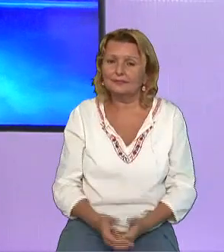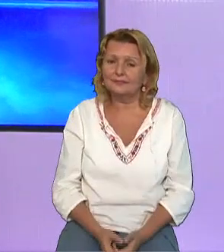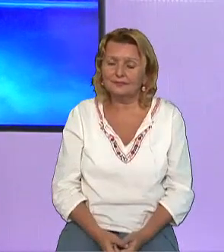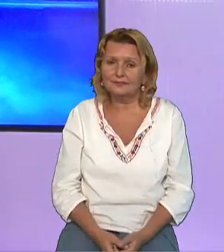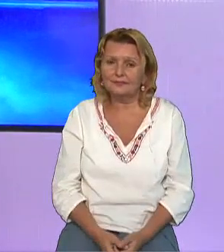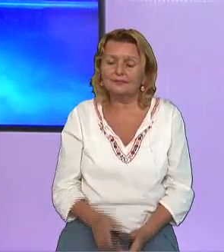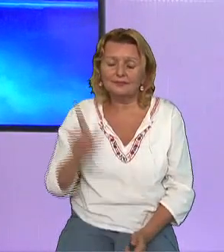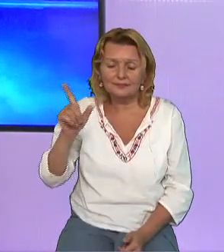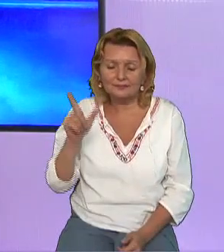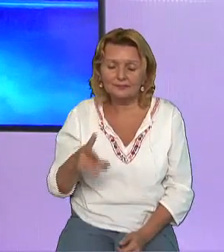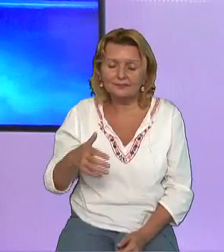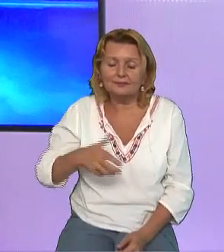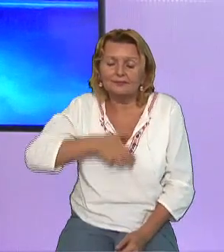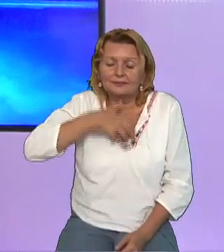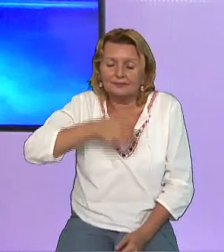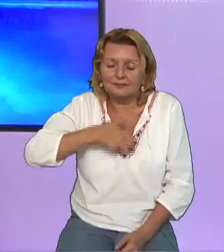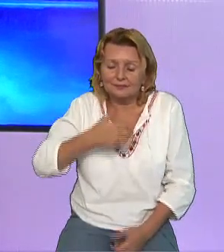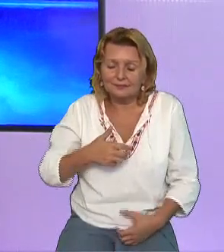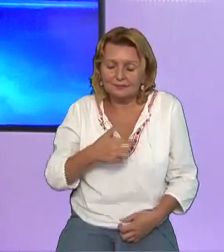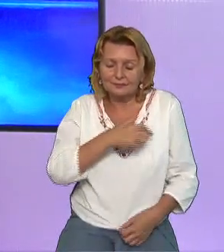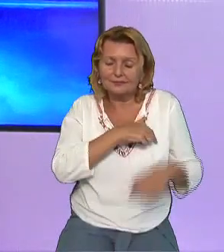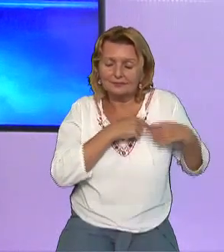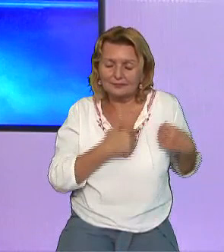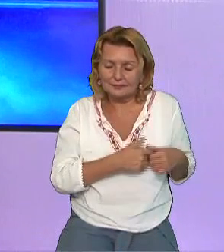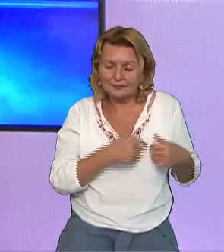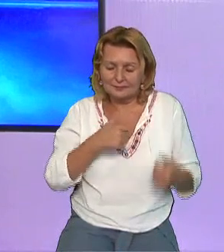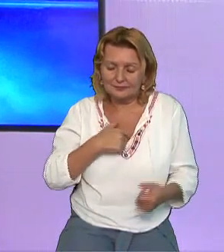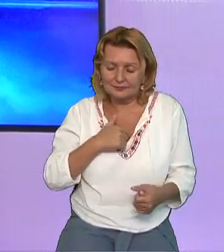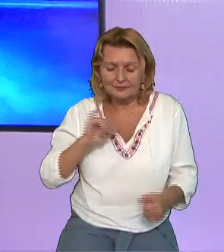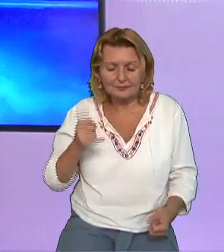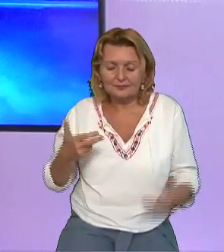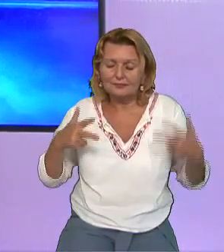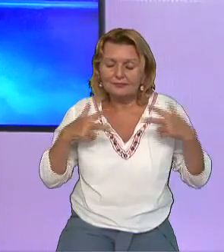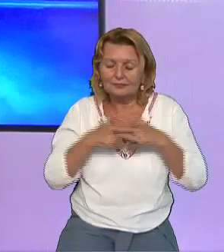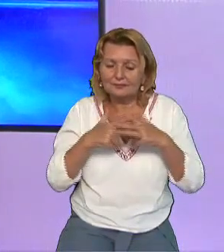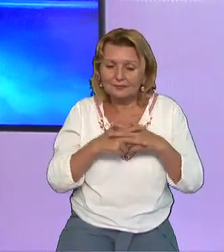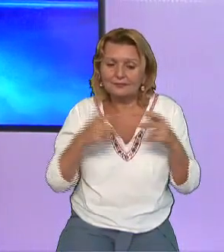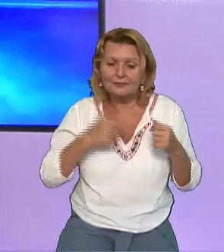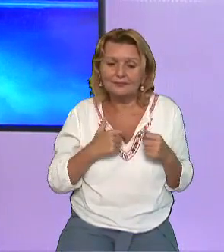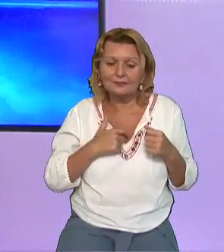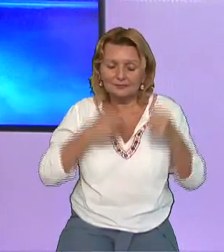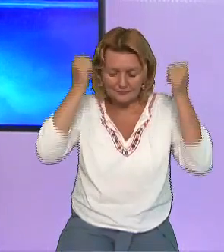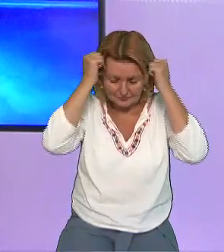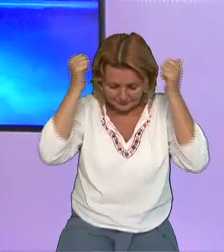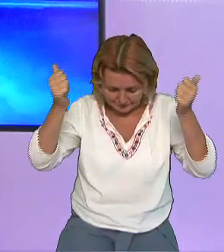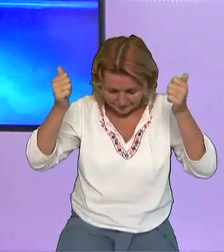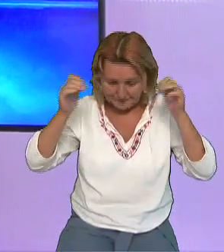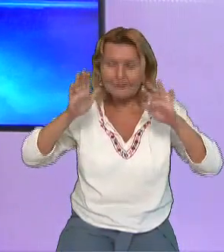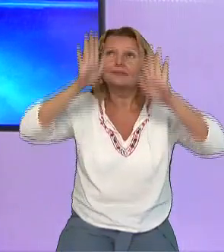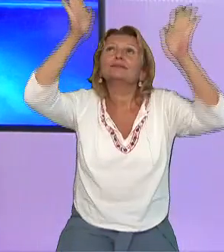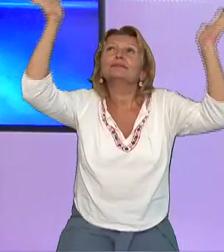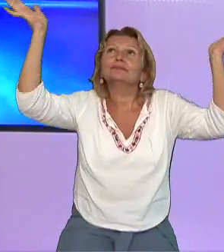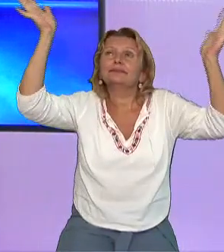inimile noastre și ajută-ne să înălțăm pe Domnul Hristos Și noi să scădem. Întotdeauna vrem ca persoana Lui să fie